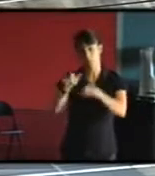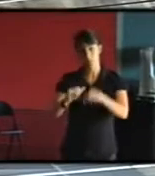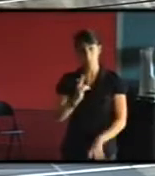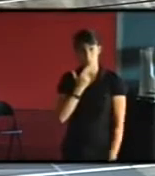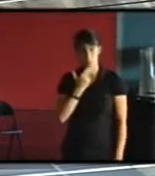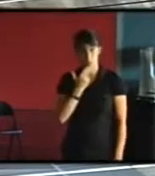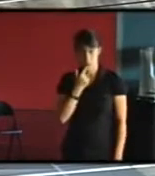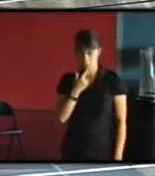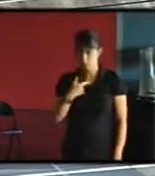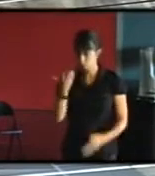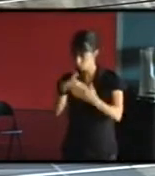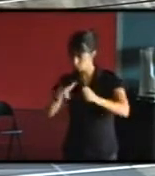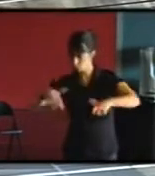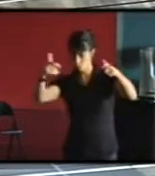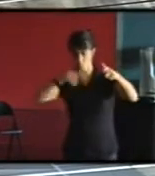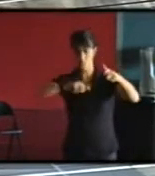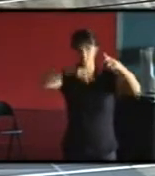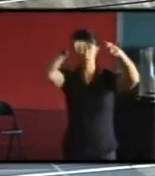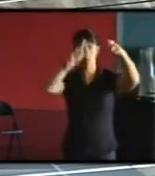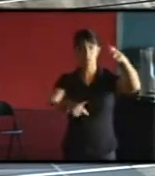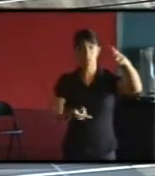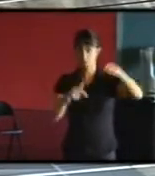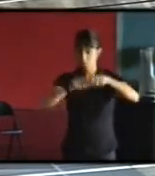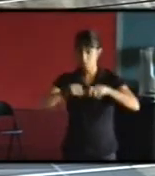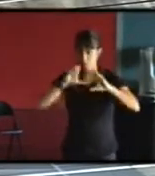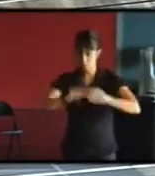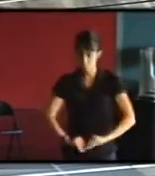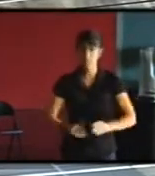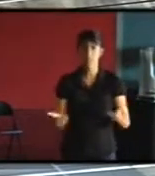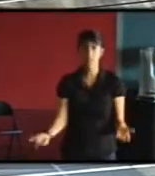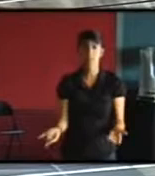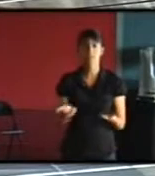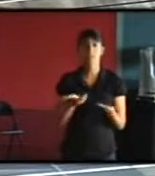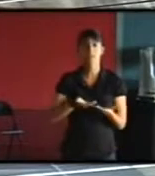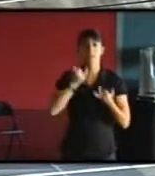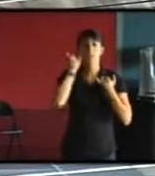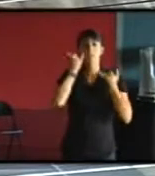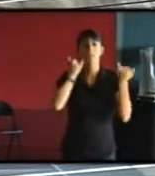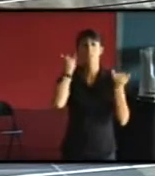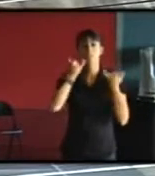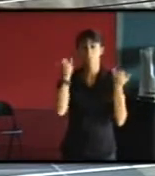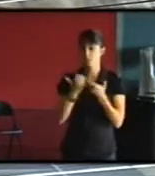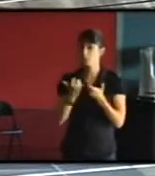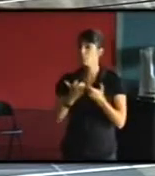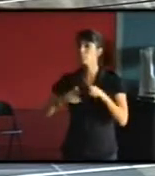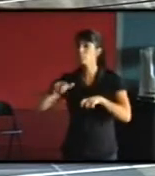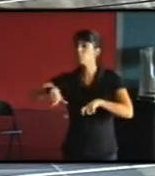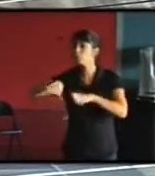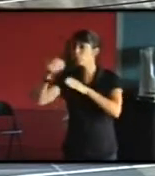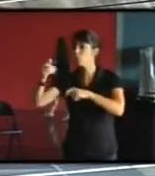besoin de pouvoir garder un cadre de vie qui ne soit pas en décrochage par rapport à ce qui existe autour